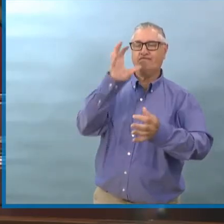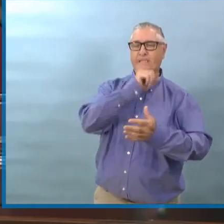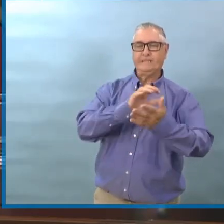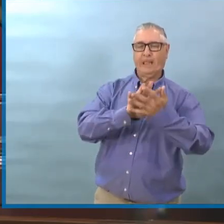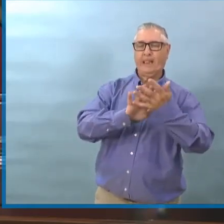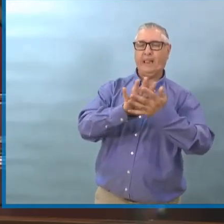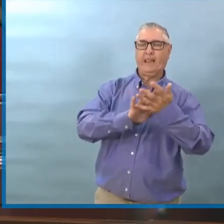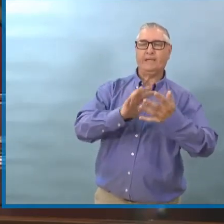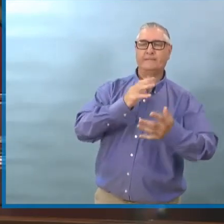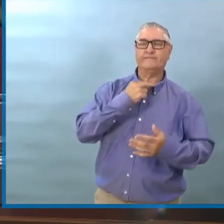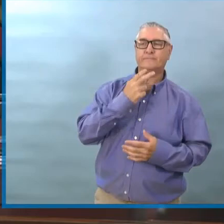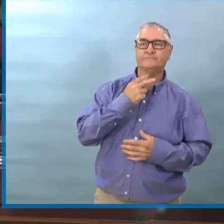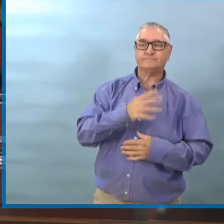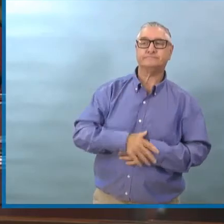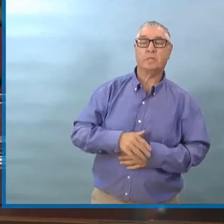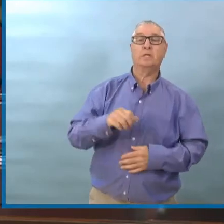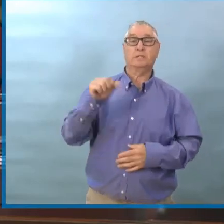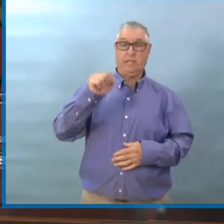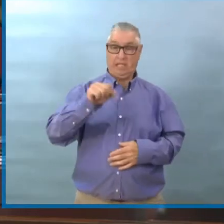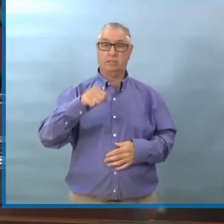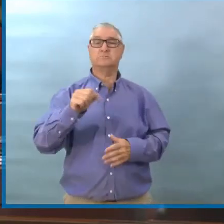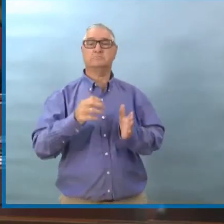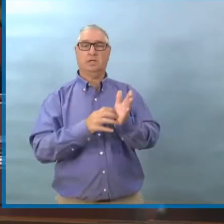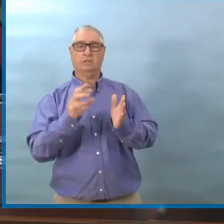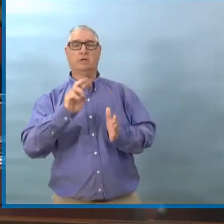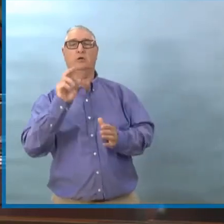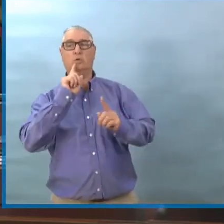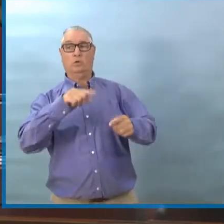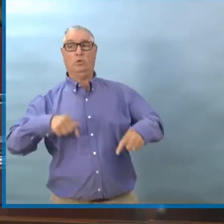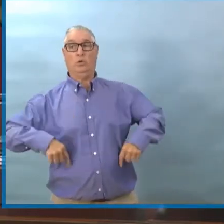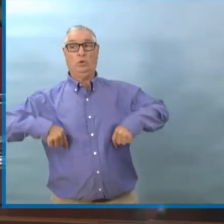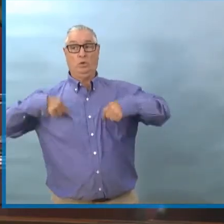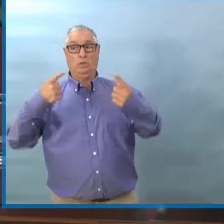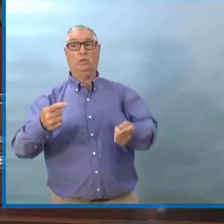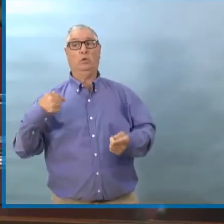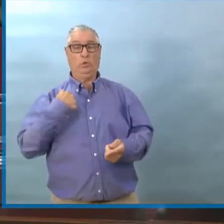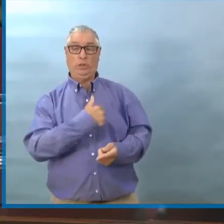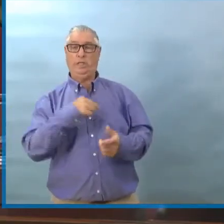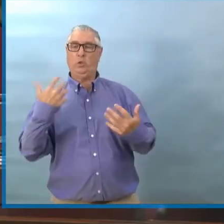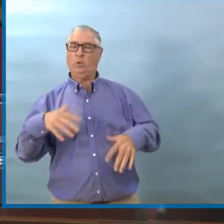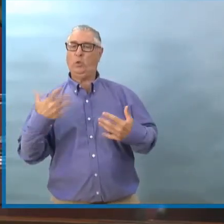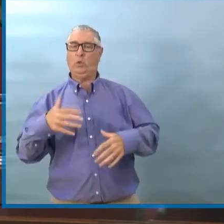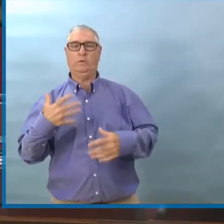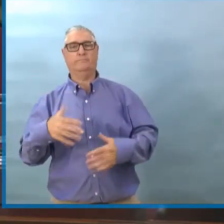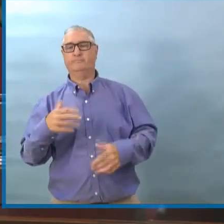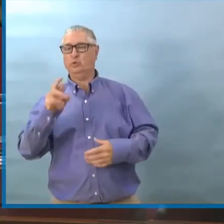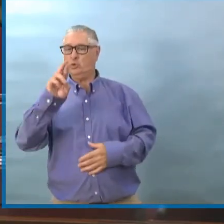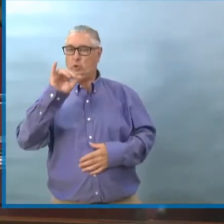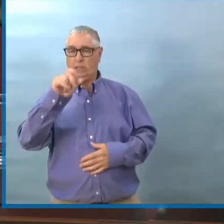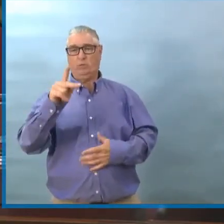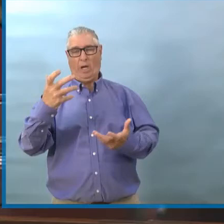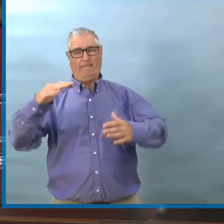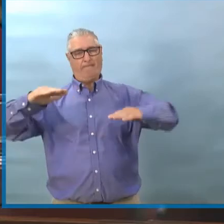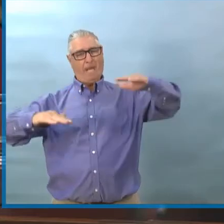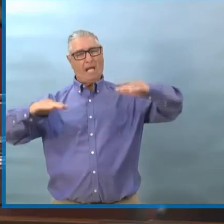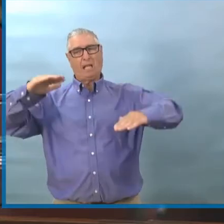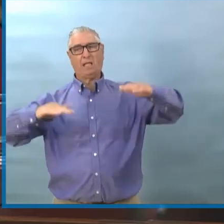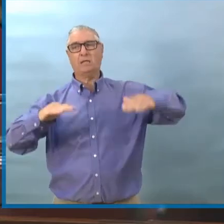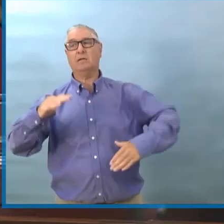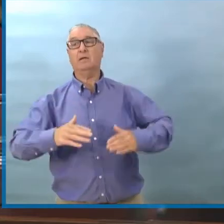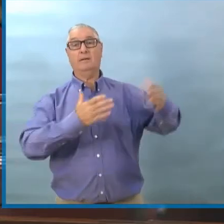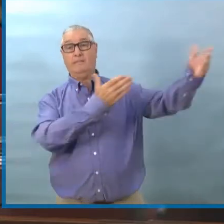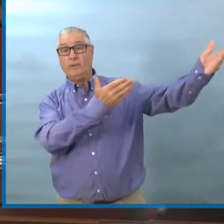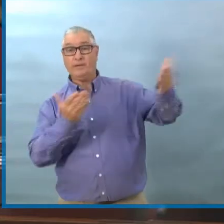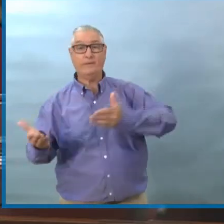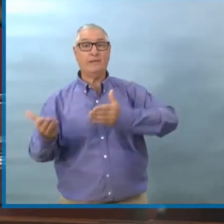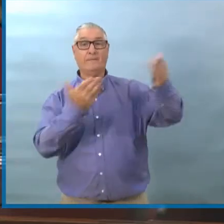Ça nous inquiète depuis le tout début, mais c'est un équilibre par rapport au risque. On doit garder les lignes d